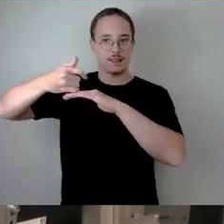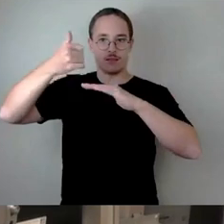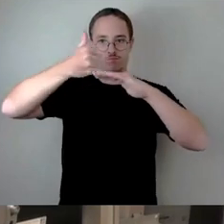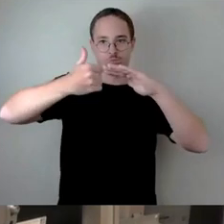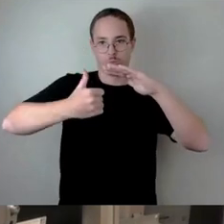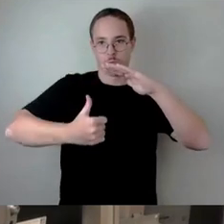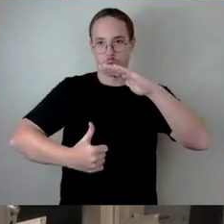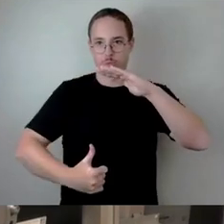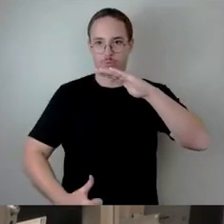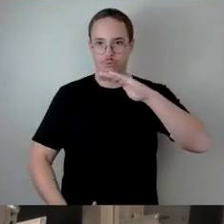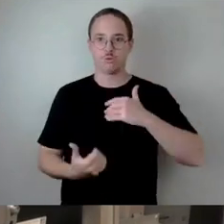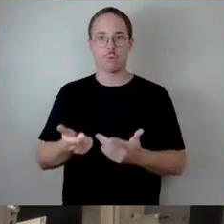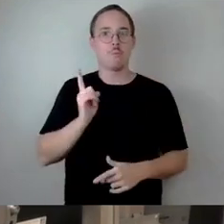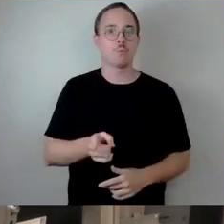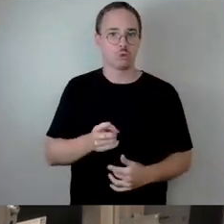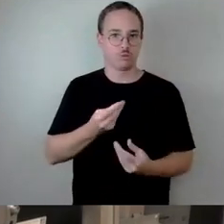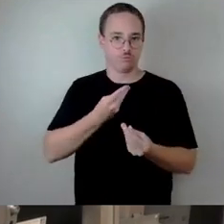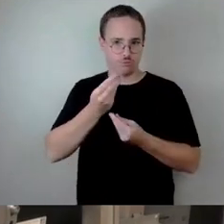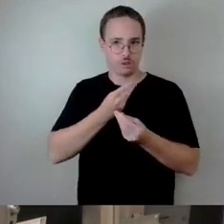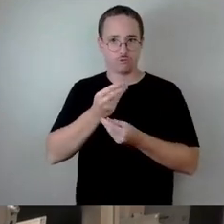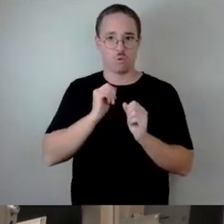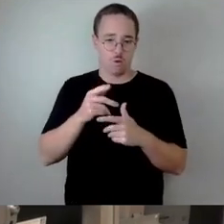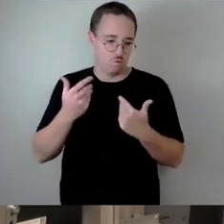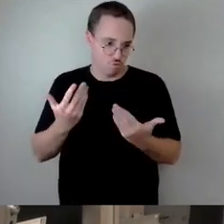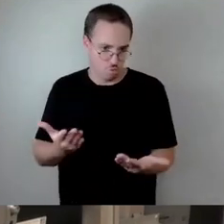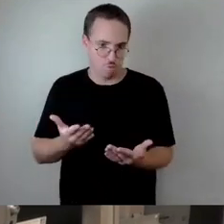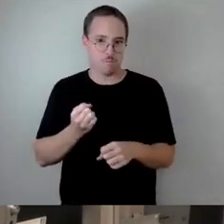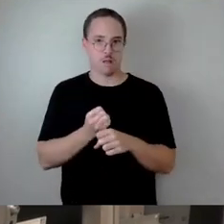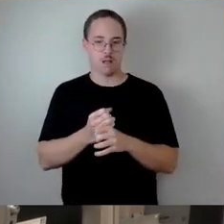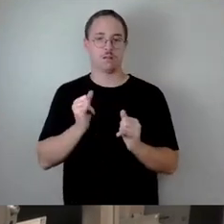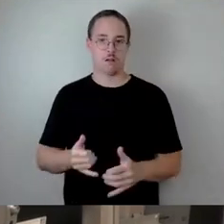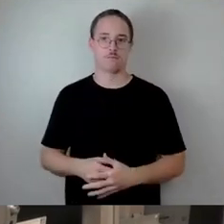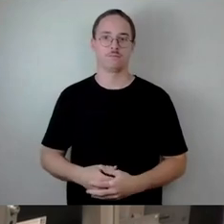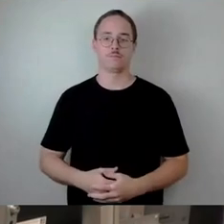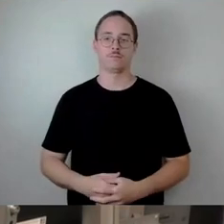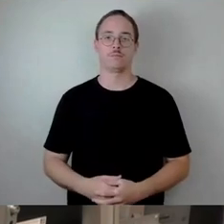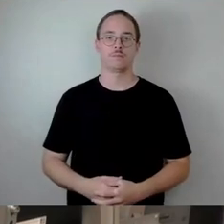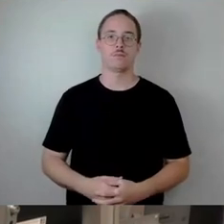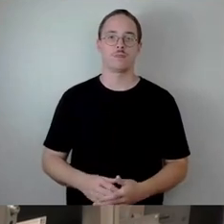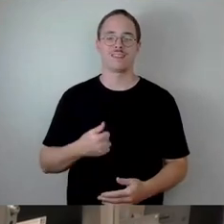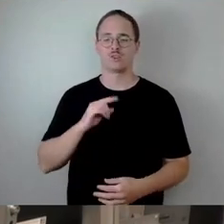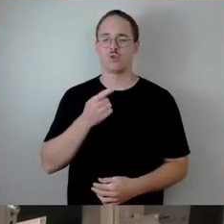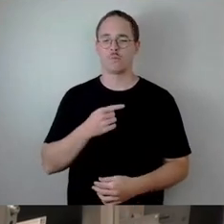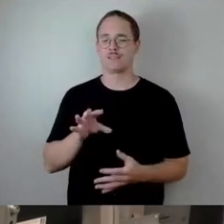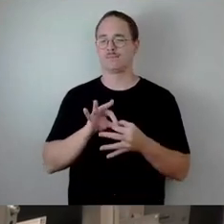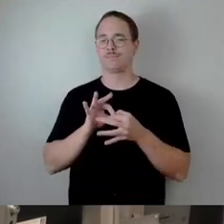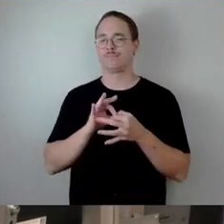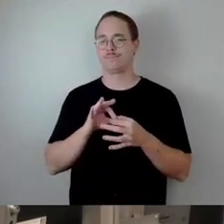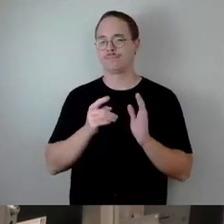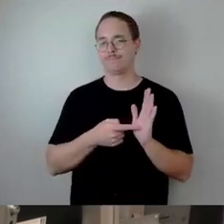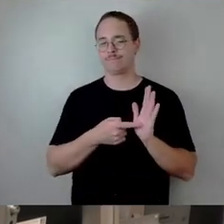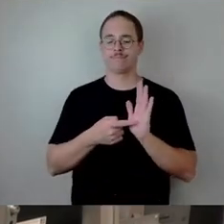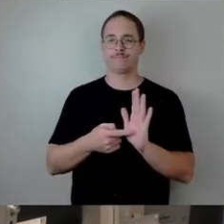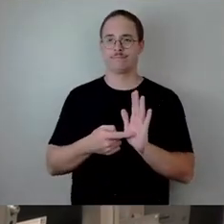Prioritätensetzung auch sprechen und das an der Stelle auch machen. Und ich will auf eine Sache auch nochmal hinweisen. Es ist ja nicht so, dass das